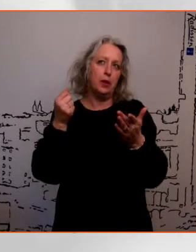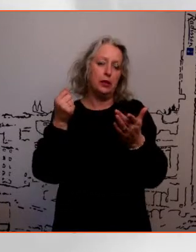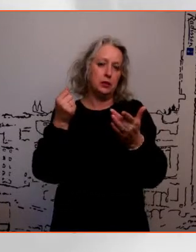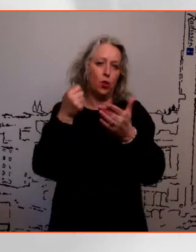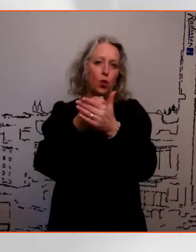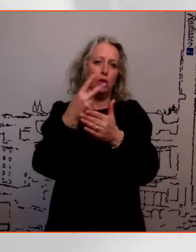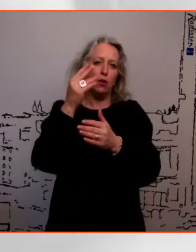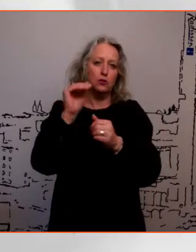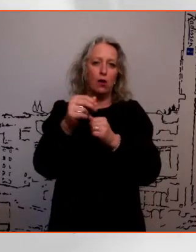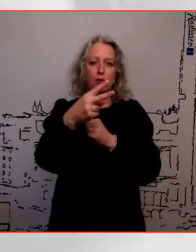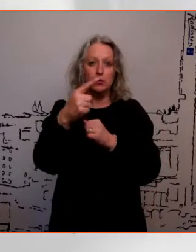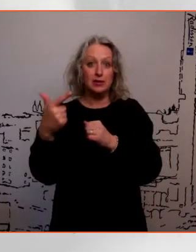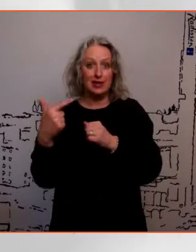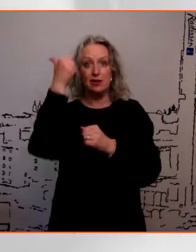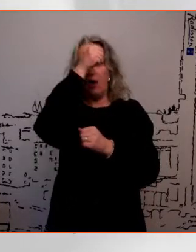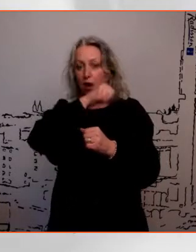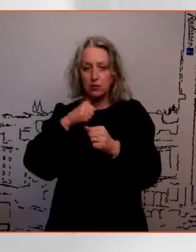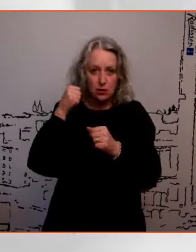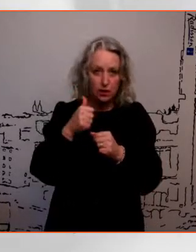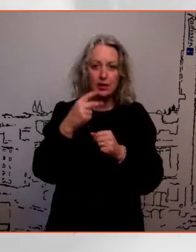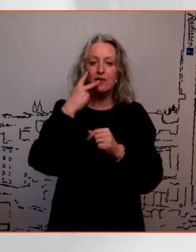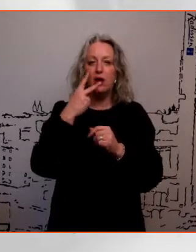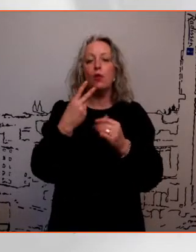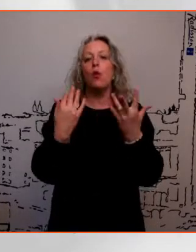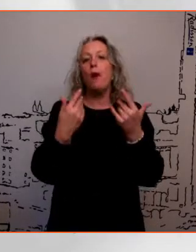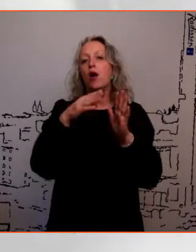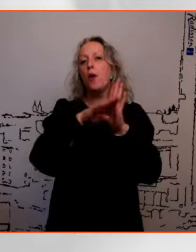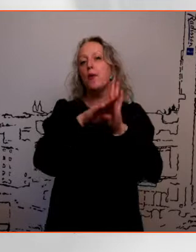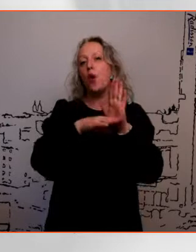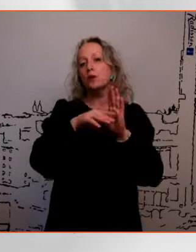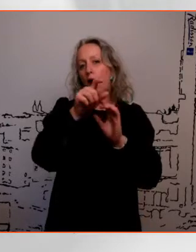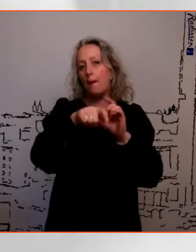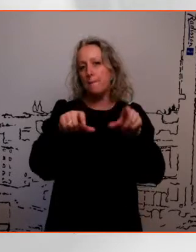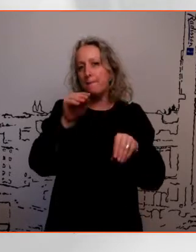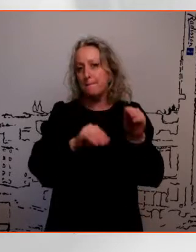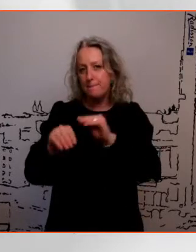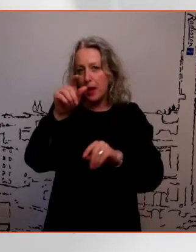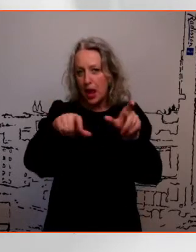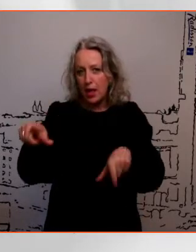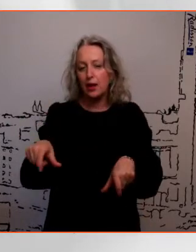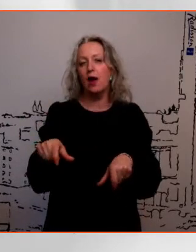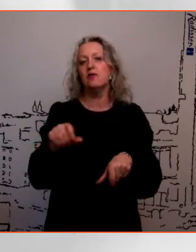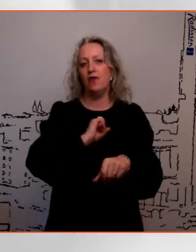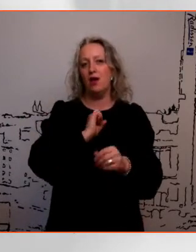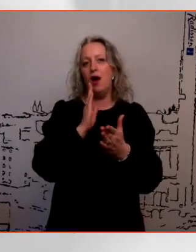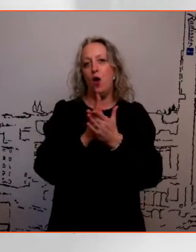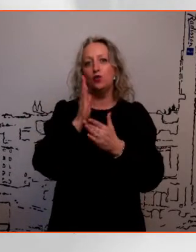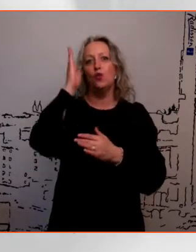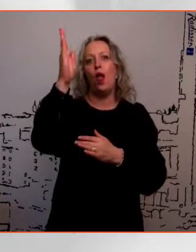kirjas, et kui palju siis neid proge ja programmeerijad näiteks javascripti puhul üldse vaja on.